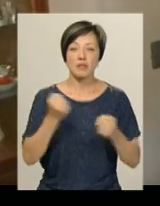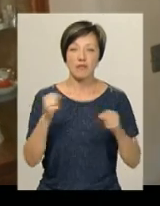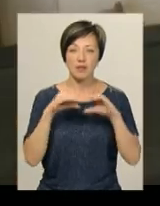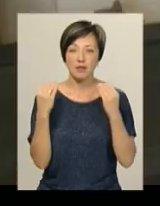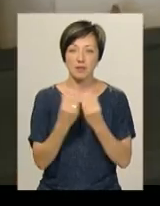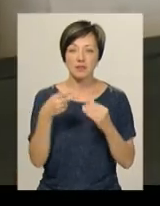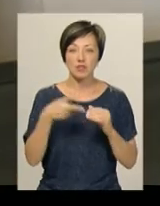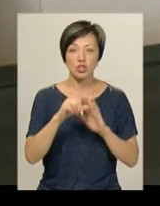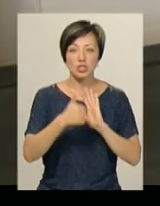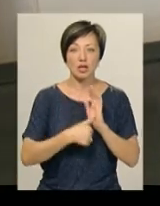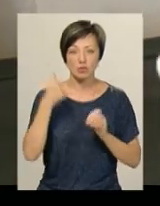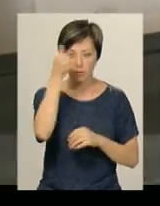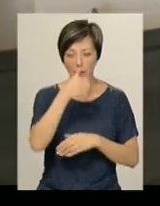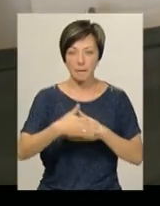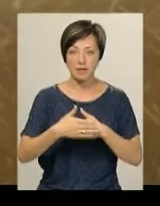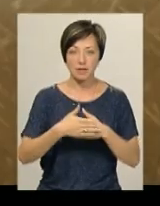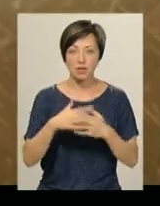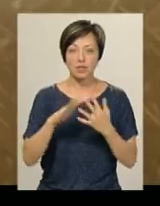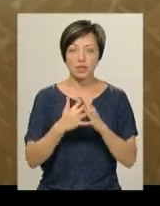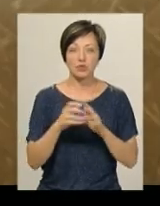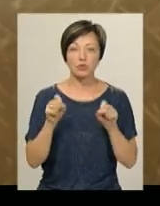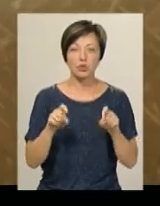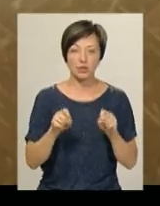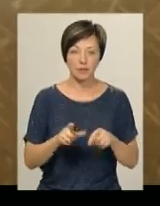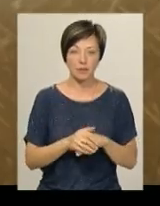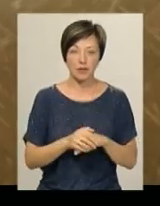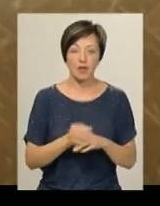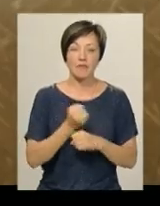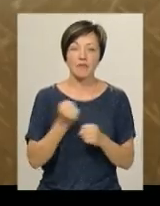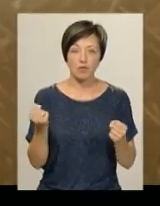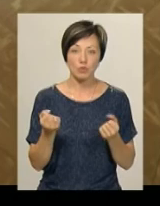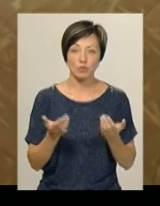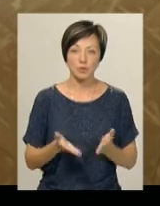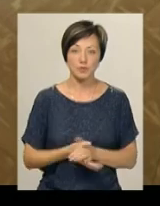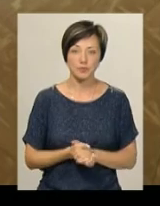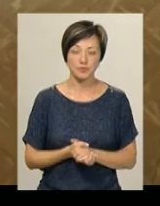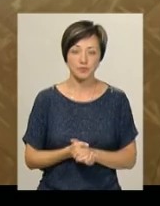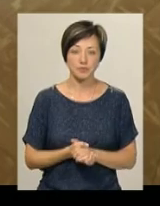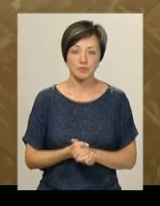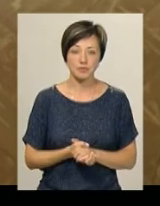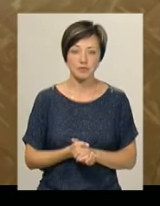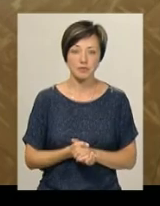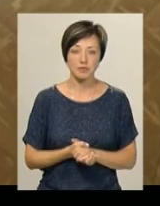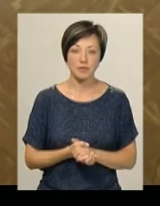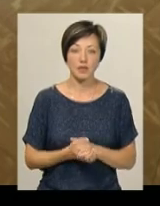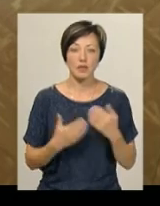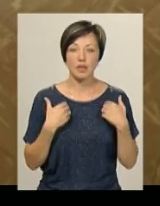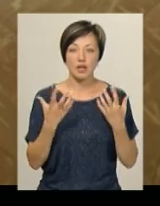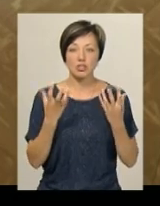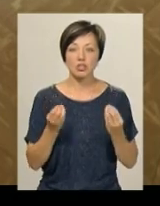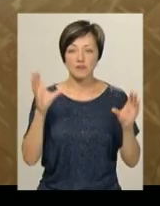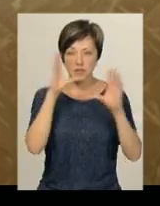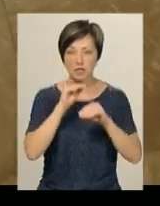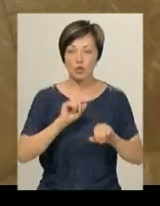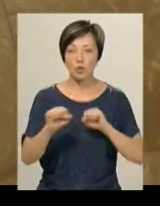-пасті у 2016 році поблизу Золотого. Вибух. Вибух. Я щось стих скомандувати,